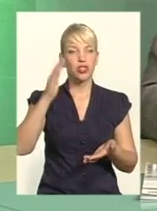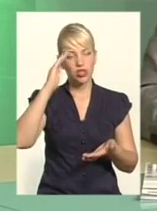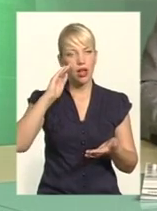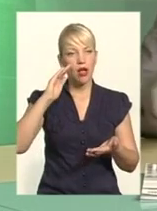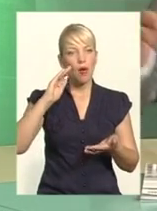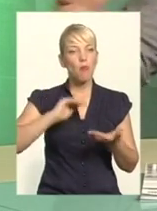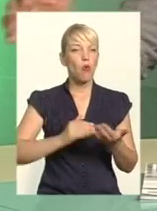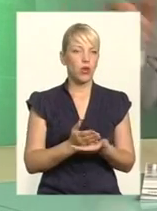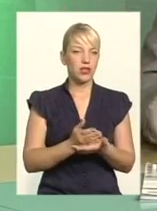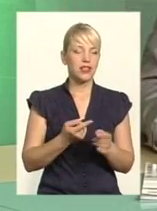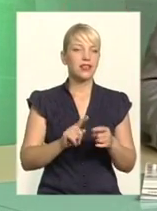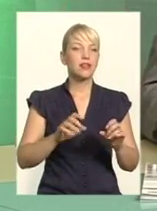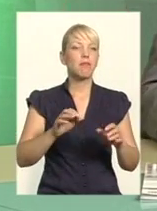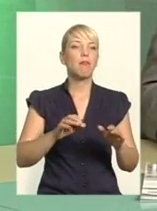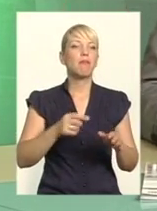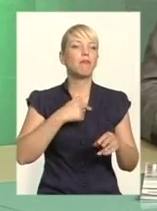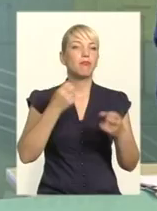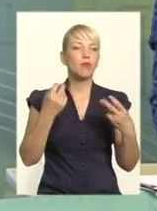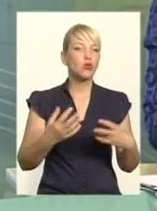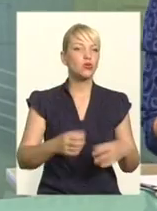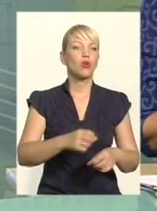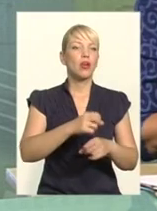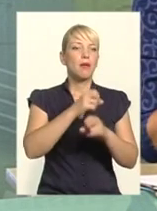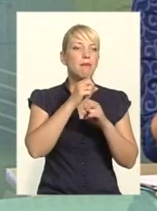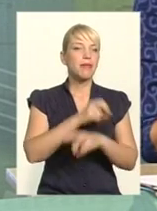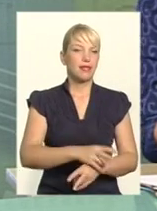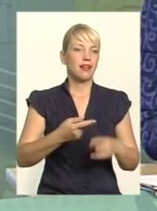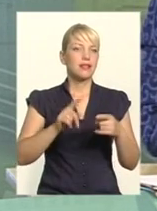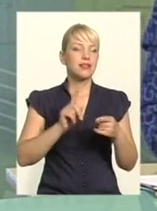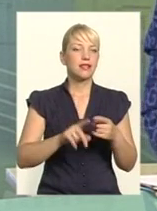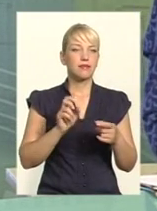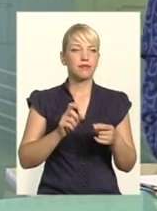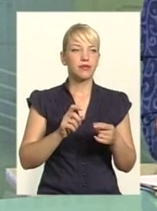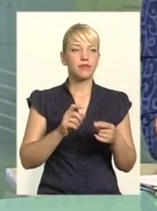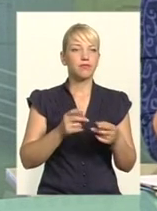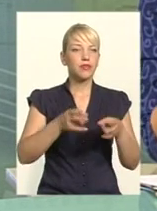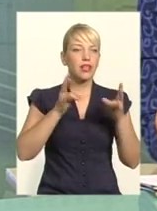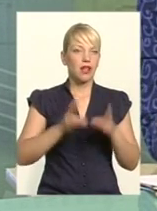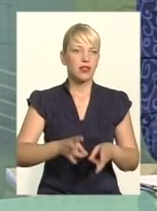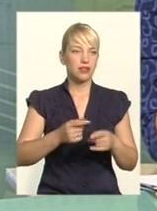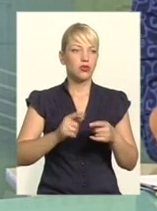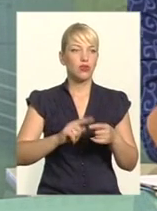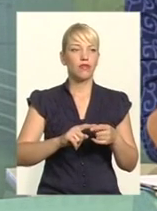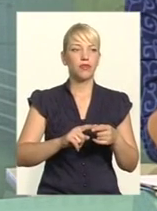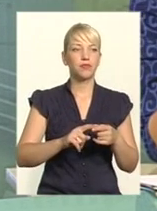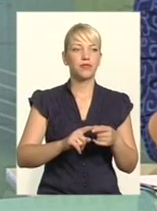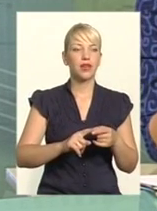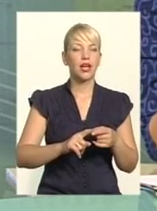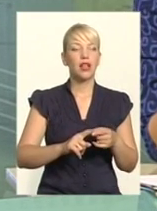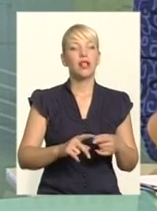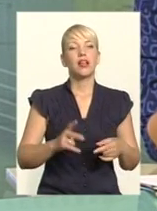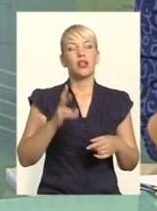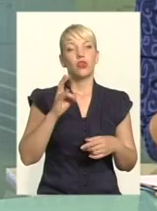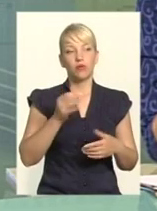порождьо те, з чого ви починали закони, які не діють. значення доріг Хмельниччини чимале, бо знаходимося на перетині